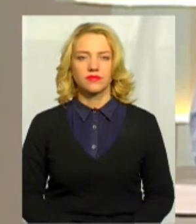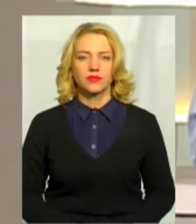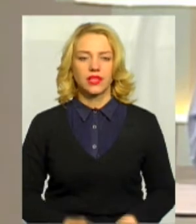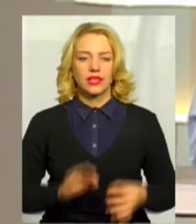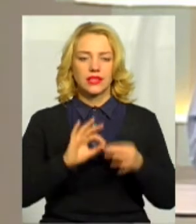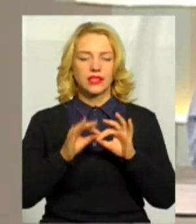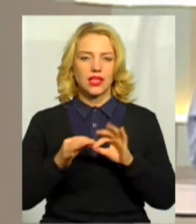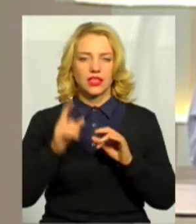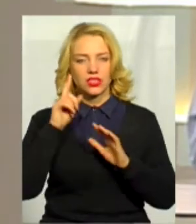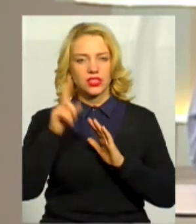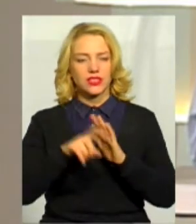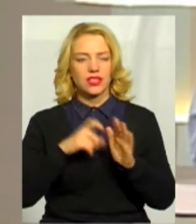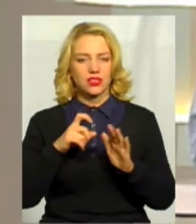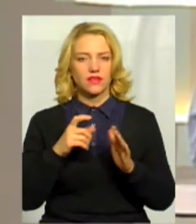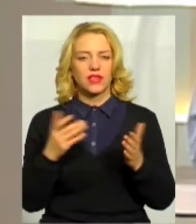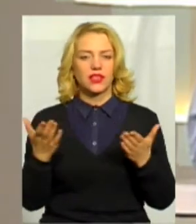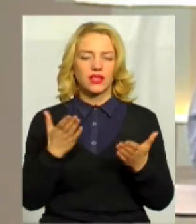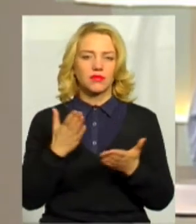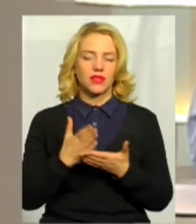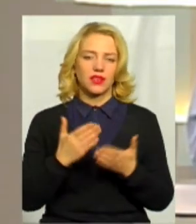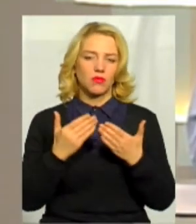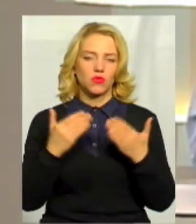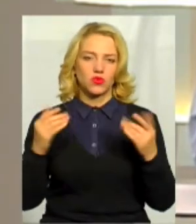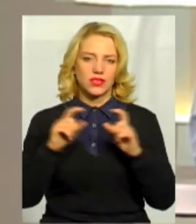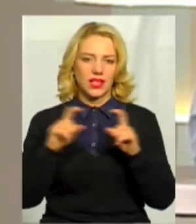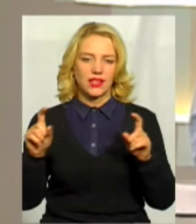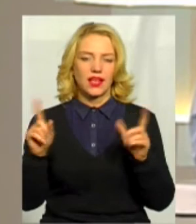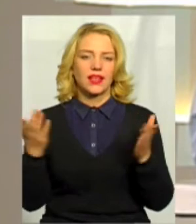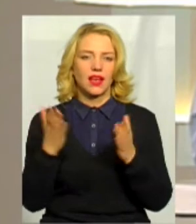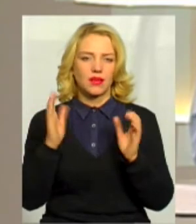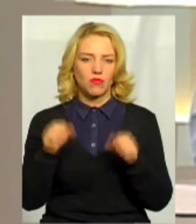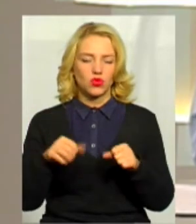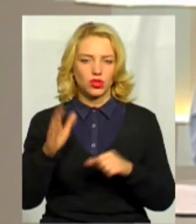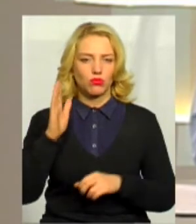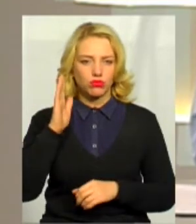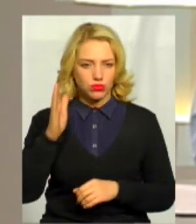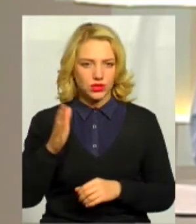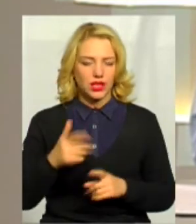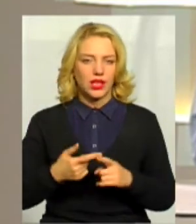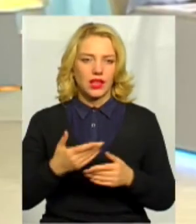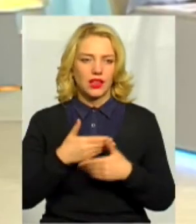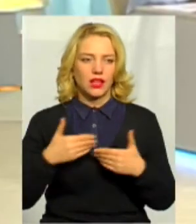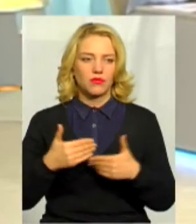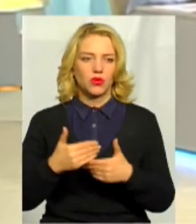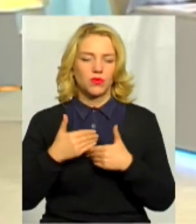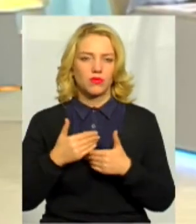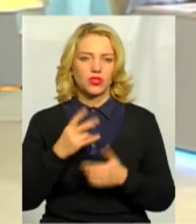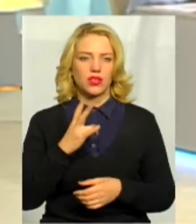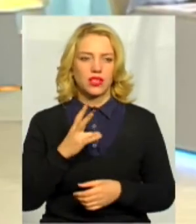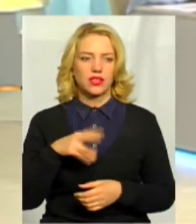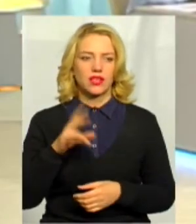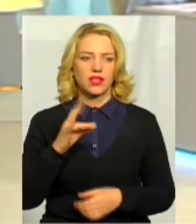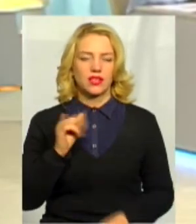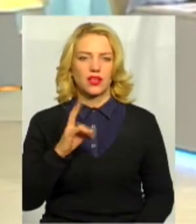Детальніше з'ясувати, яким є музей, яким він може бути, нам допоможе Наталія